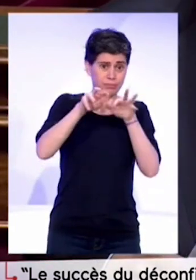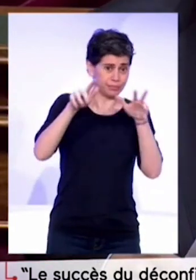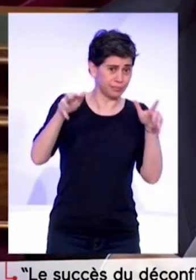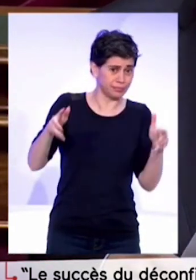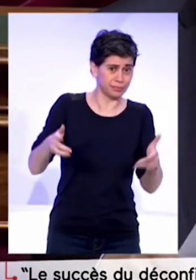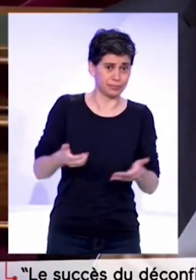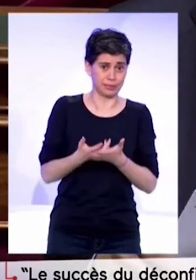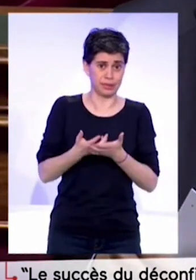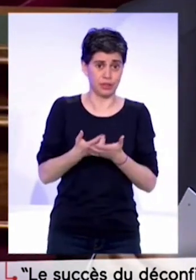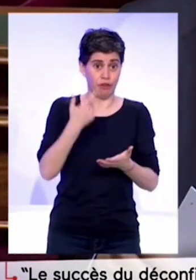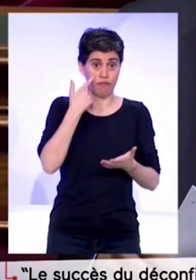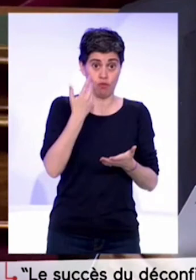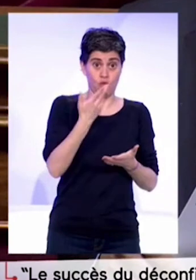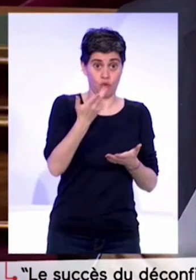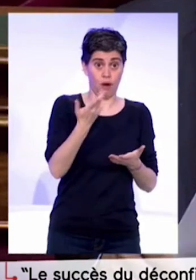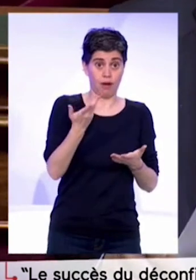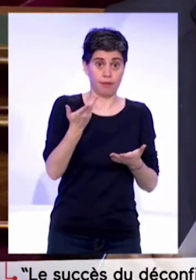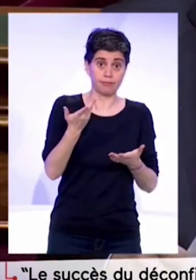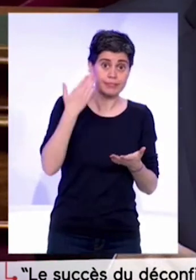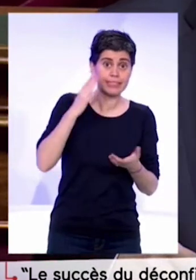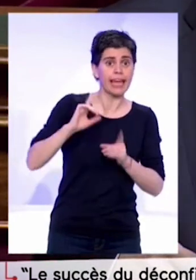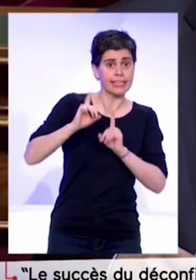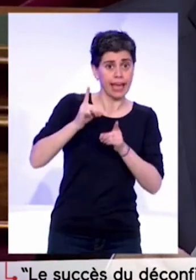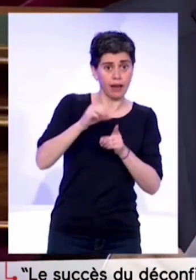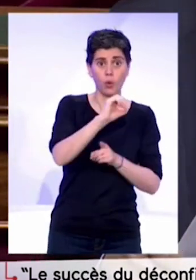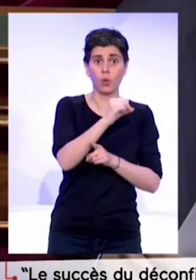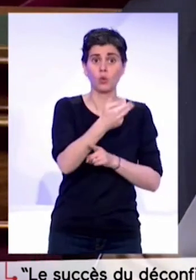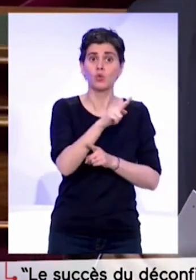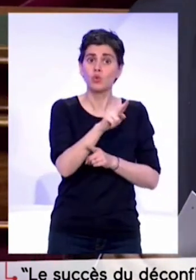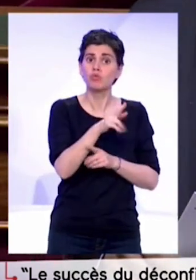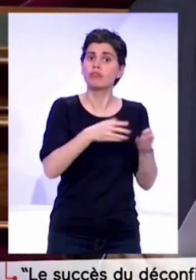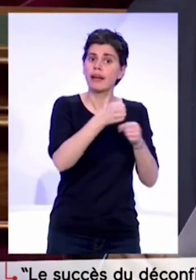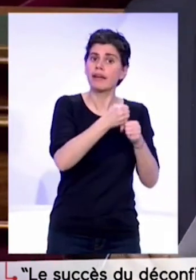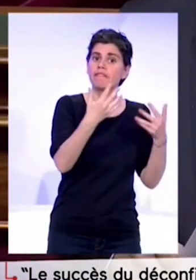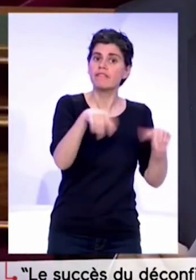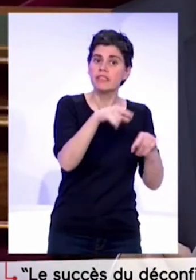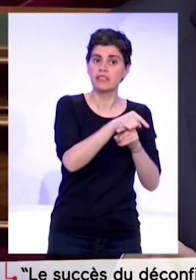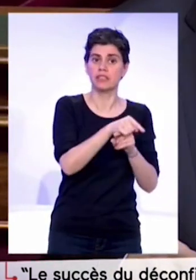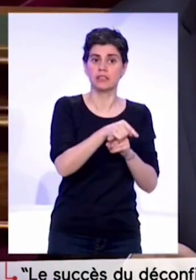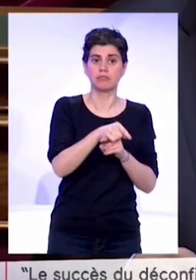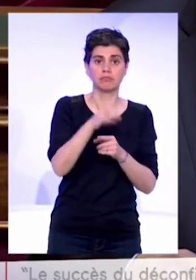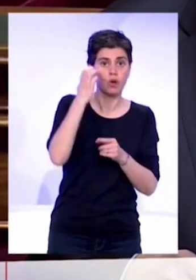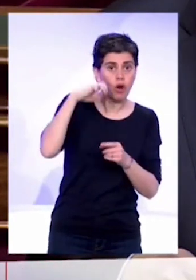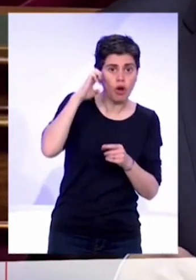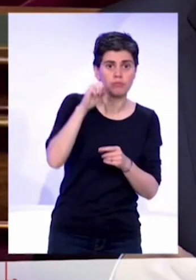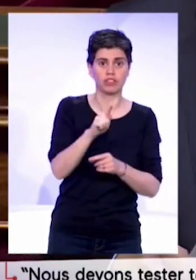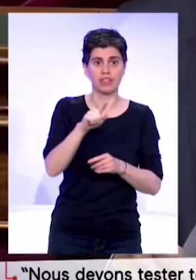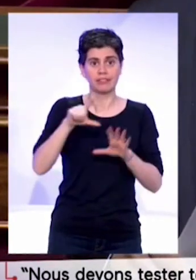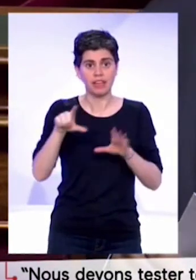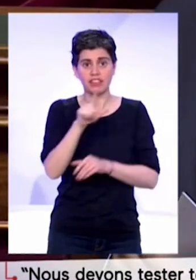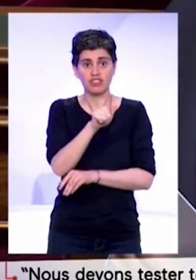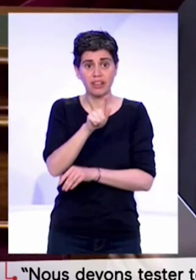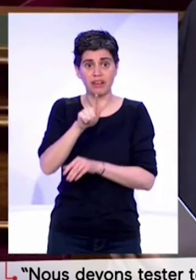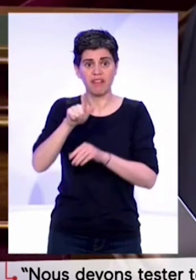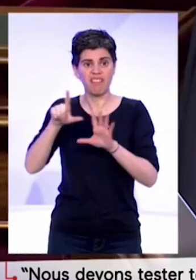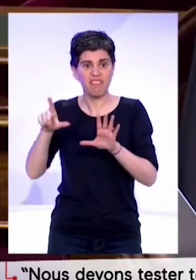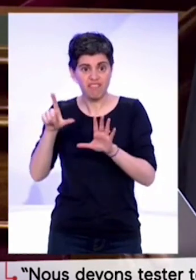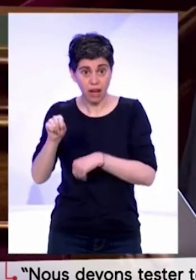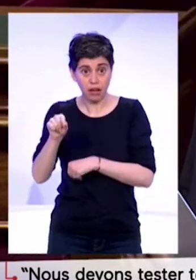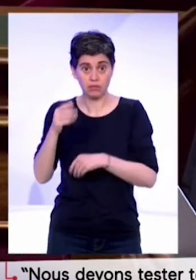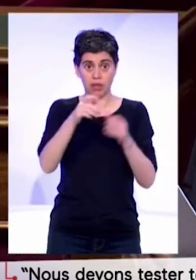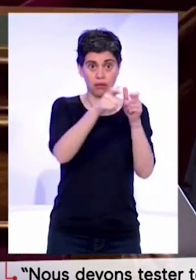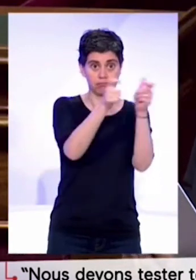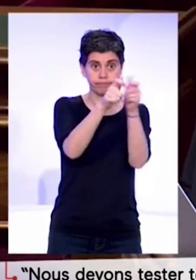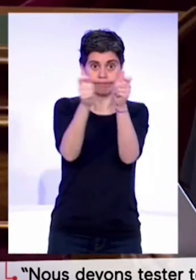vu la faillite des grandes institutions de l'après-guerre, l'ONU, l'Europe, le G7, le G20. Nous n'avons pas été en mesure d